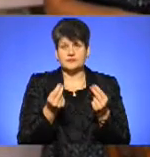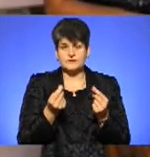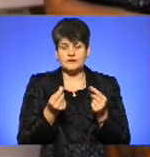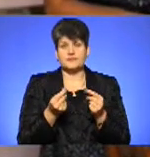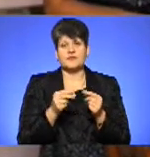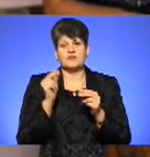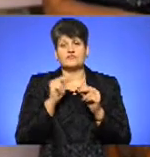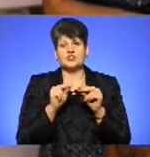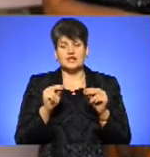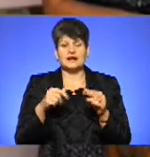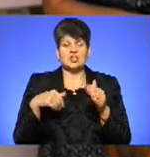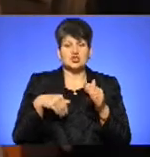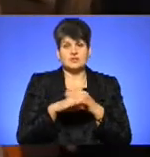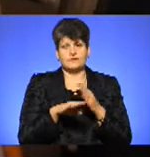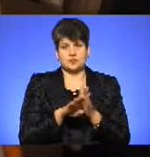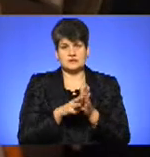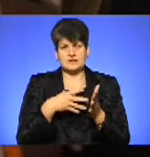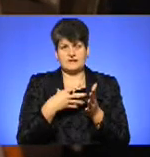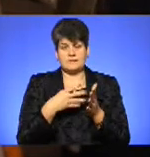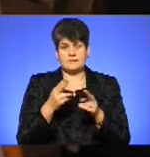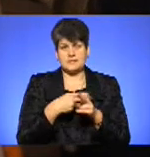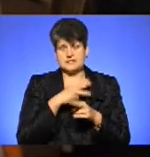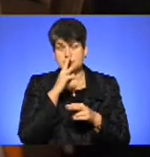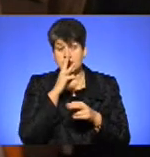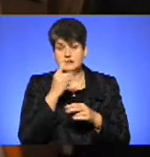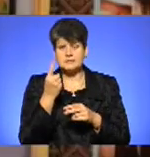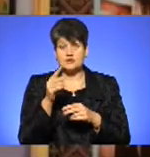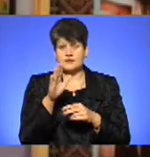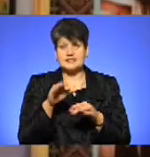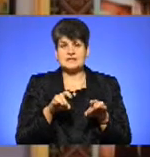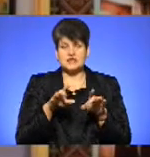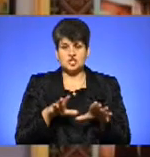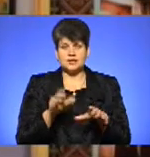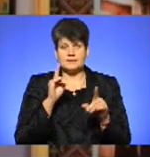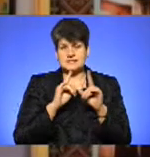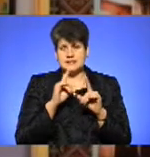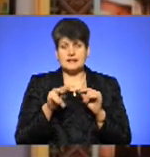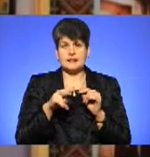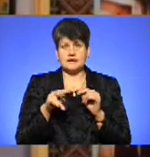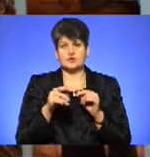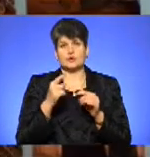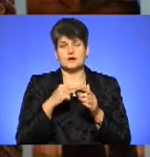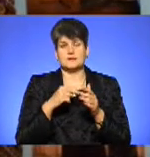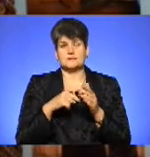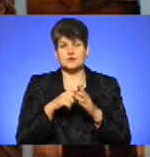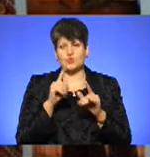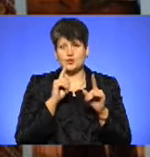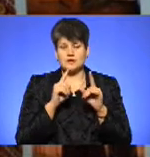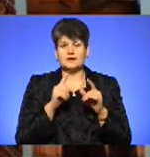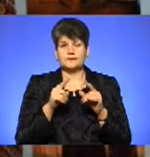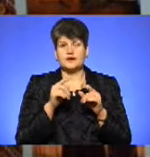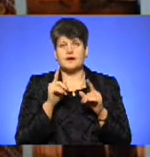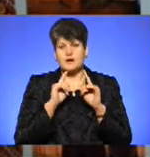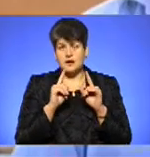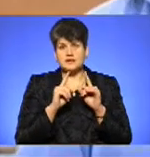йшли у відпустки за власний рахунок. Та вже з 1 вересня за рішенням сесії Лановецької міської ради вісьмого дітей виключили